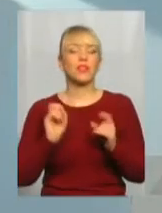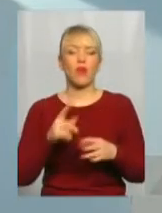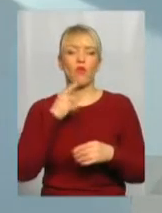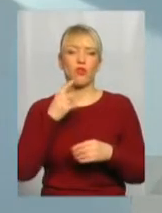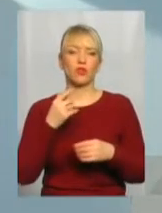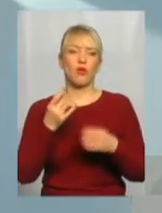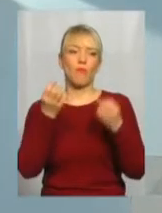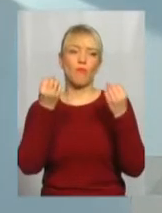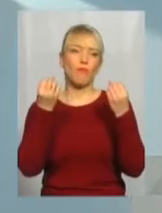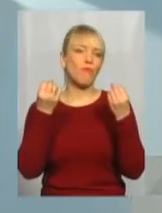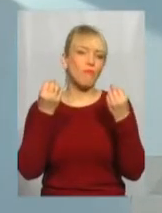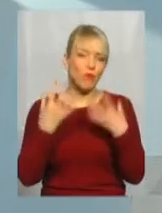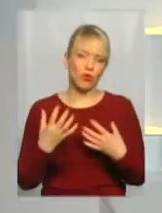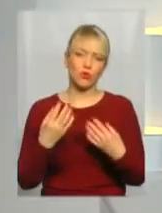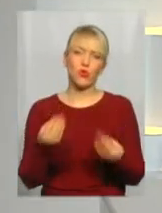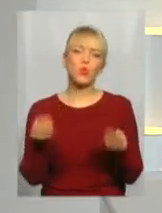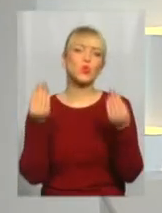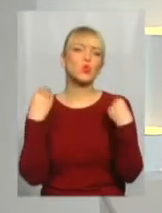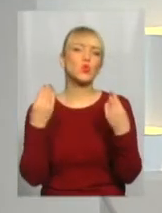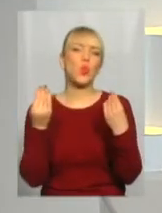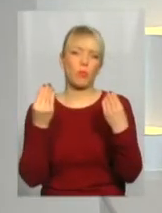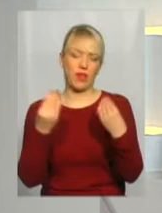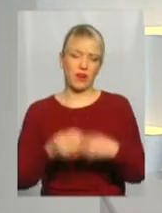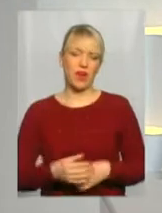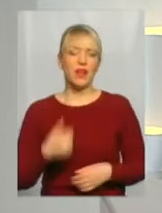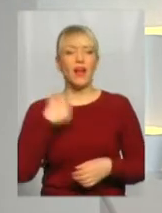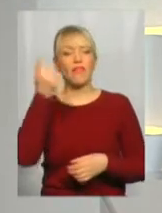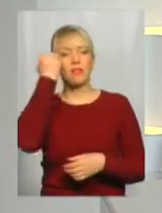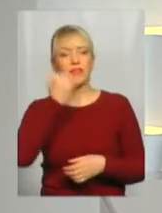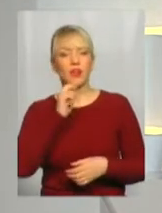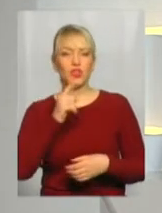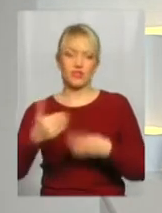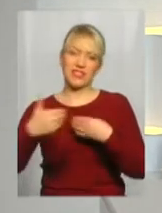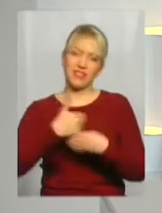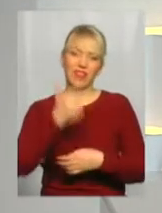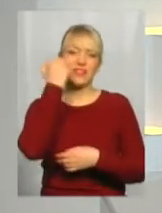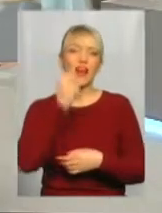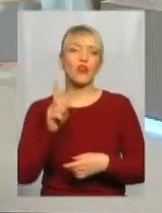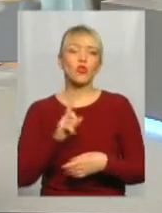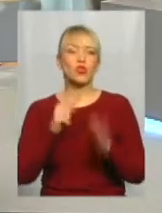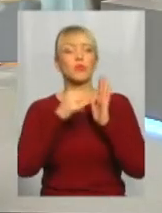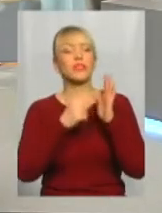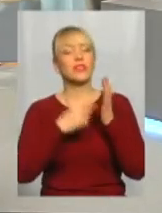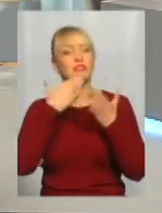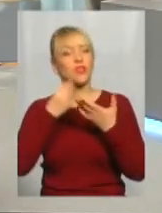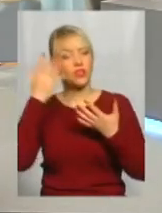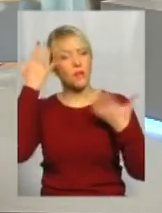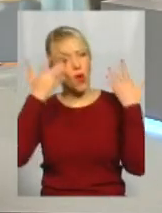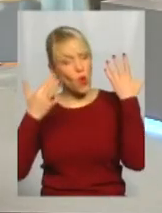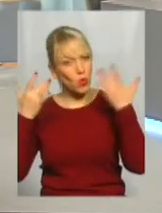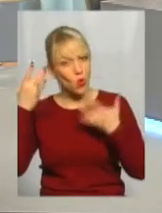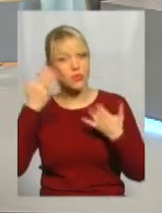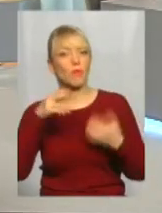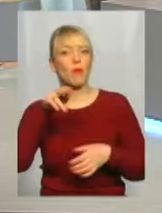молодь, супер. Зоя Олександровна, я вам дякую, що ви завітали, дякую, що поділилися своїми роздумами про